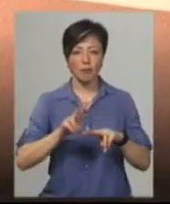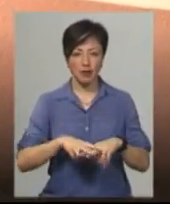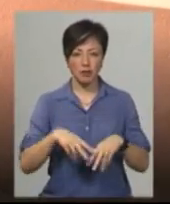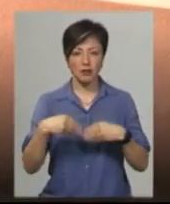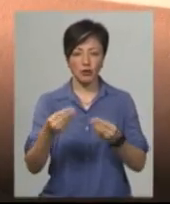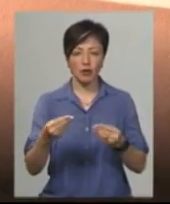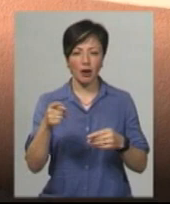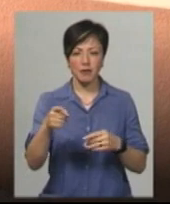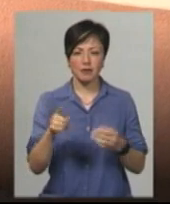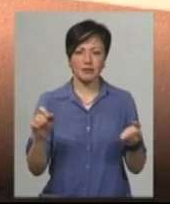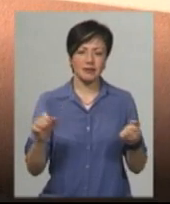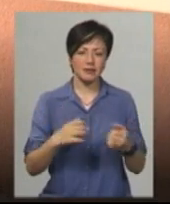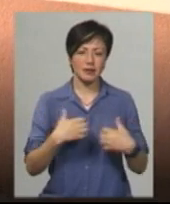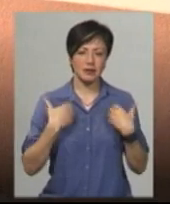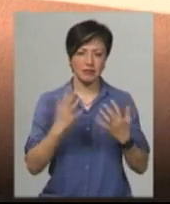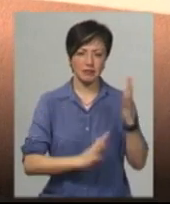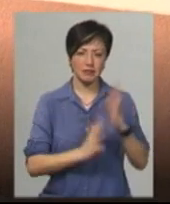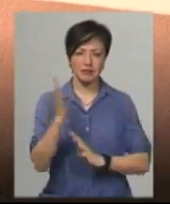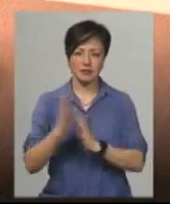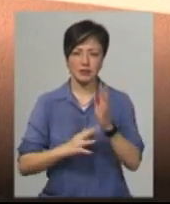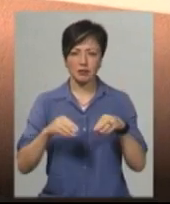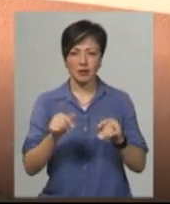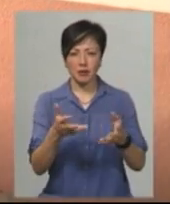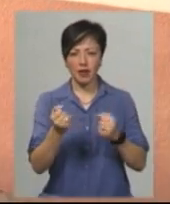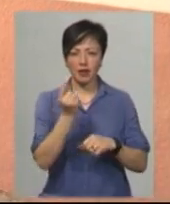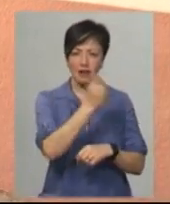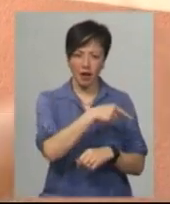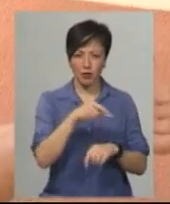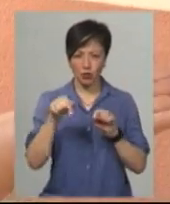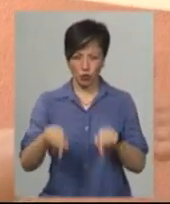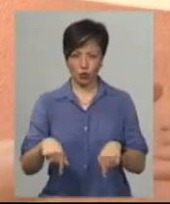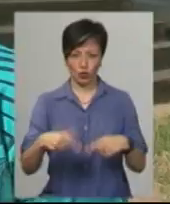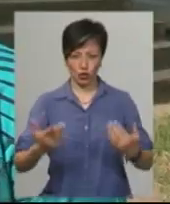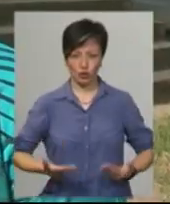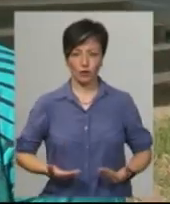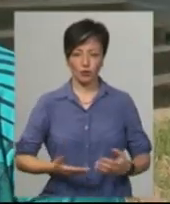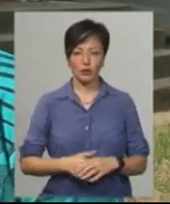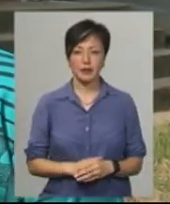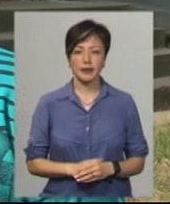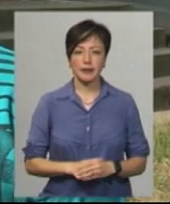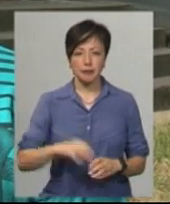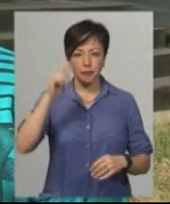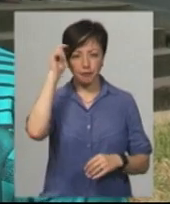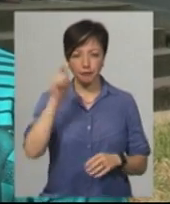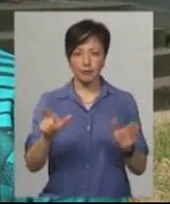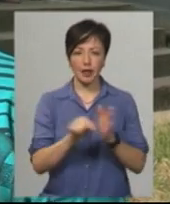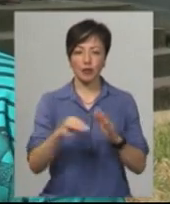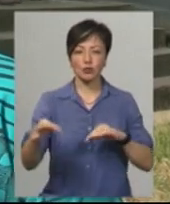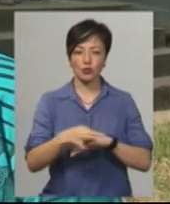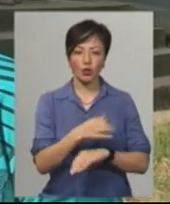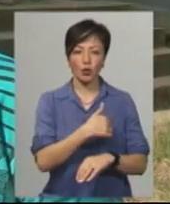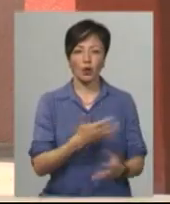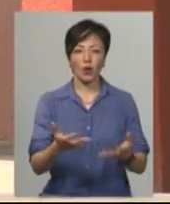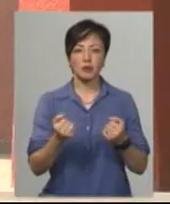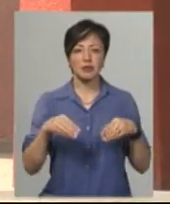гуті дадати, а там самі чагарники. Чого це я маю брати? Там землю, як я тож живу. Віталій Марчук з дружиною Іриною теж хотіли